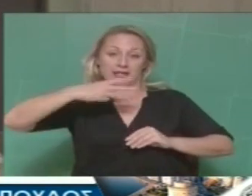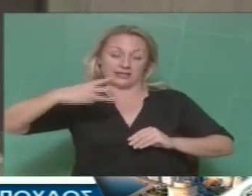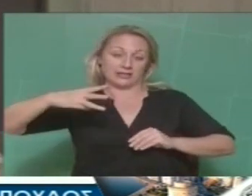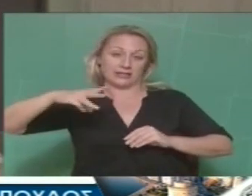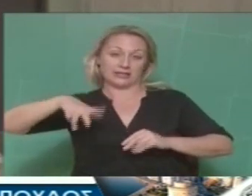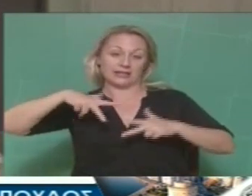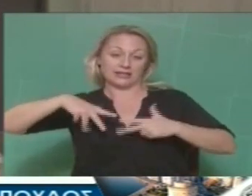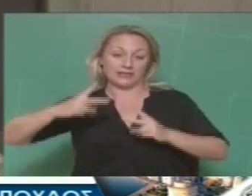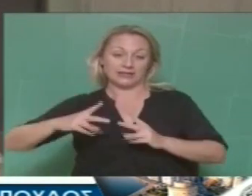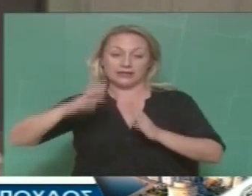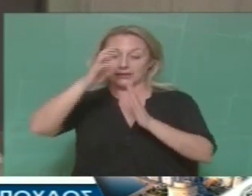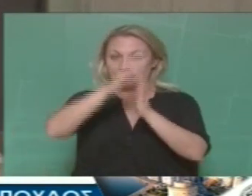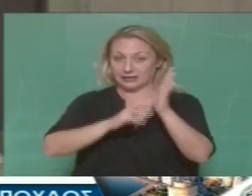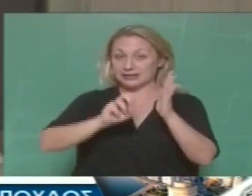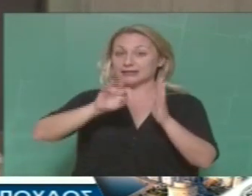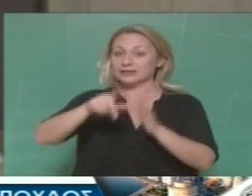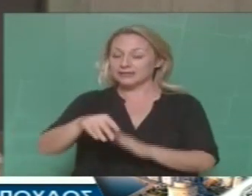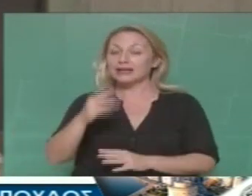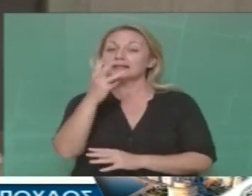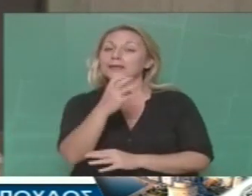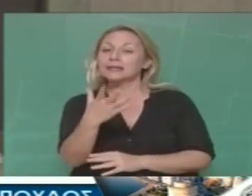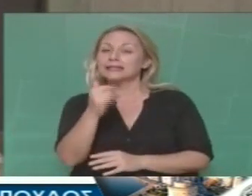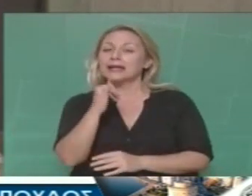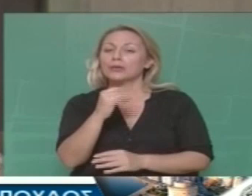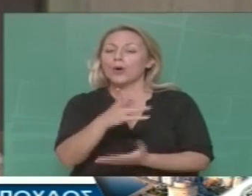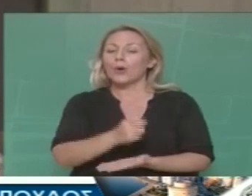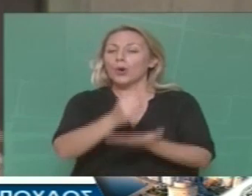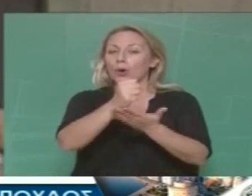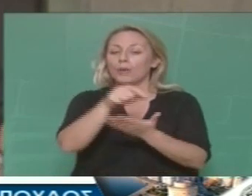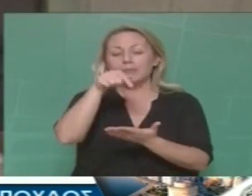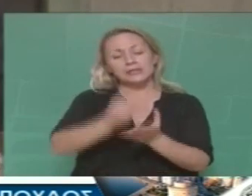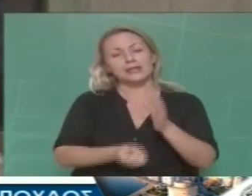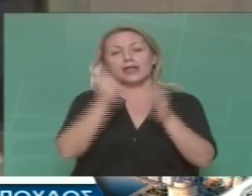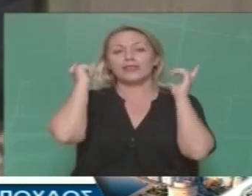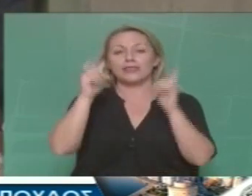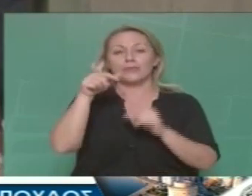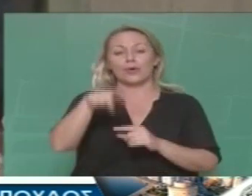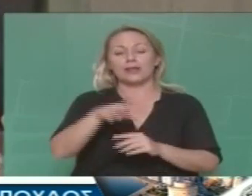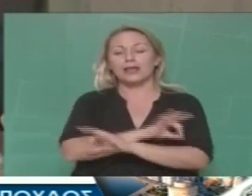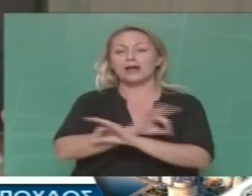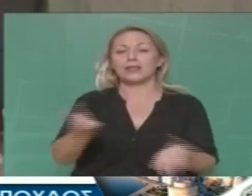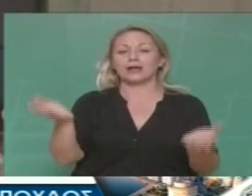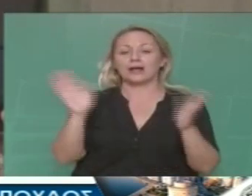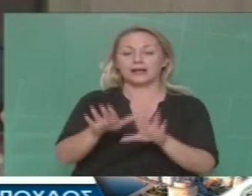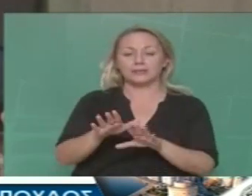στην ίδια ανακοίνωσε ο ΣΥΔ, το υπόλοιπο 35% να το υλοποιήσει η.Δ. Με συγχωρείτε.